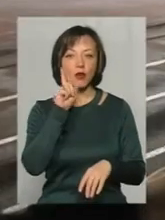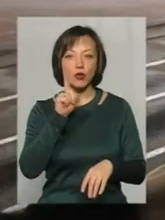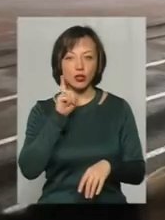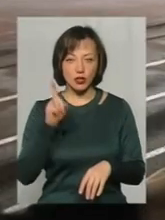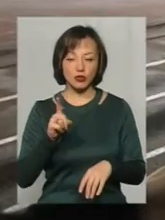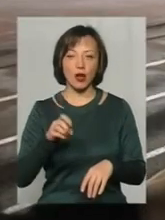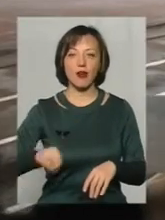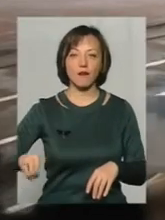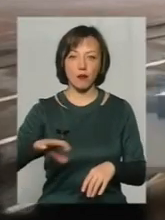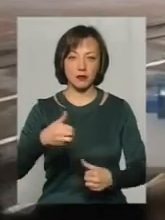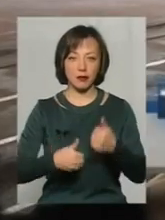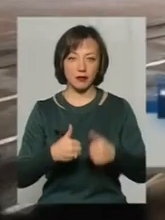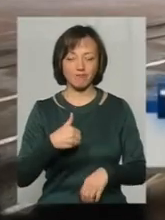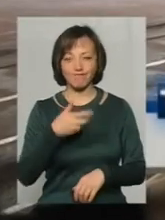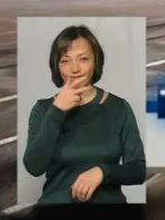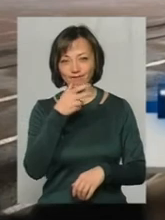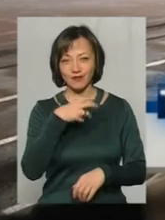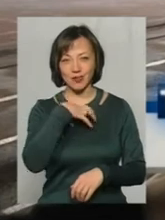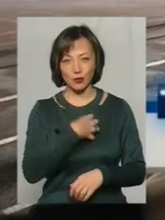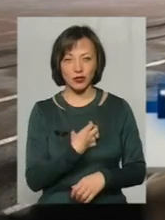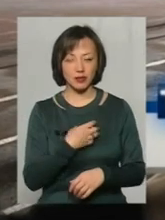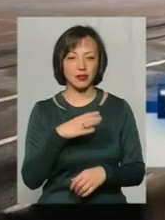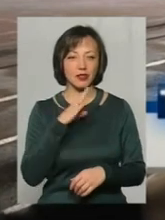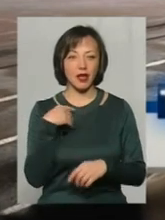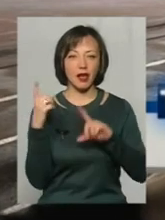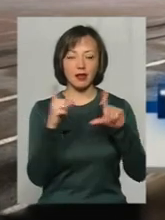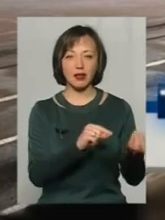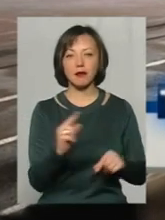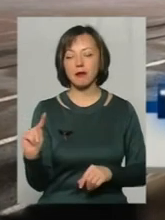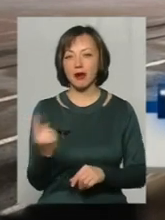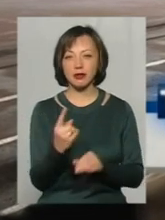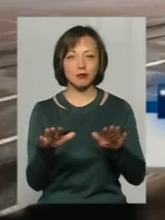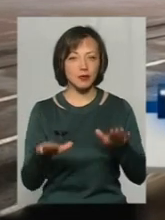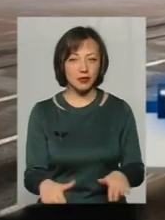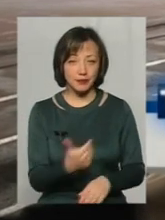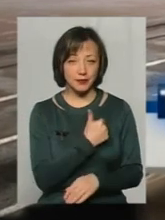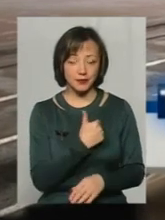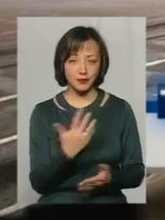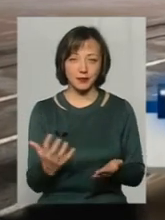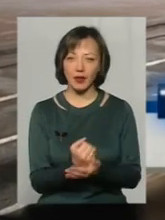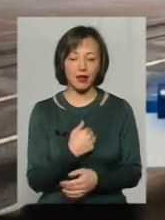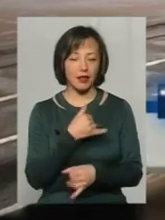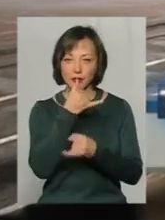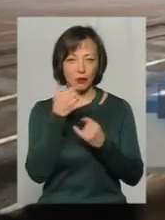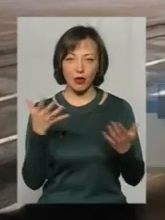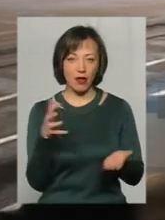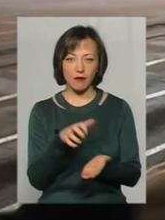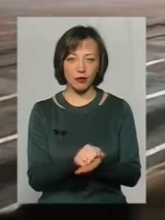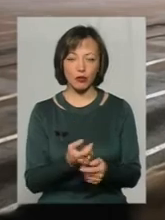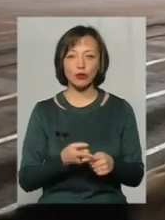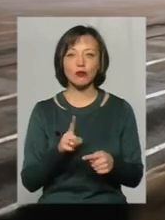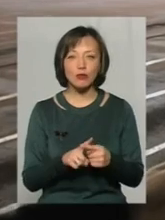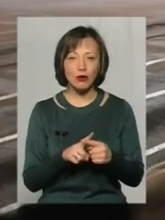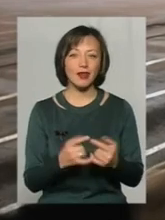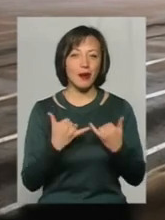засмутила Марину. Я їхала за перемогою, за першою сходинкою. І я не змогла її виборати. Тому,